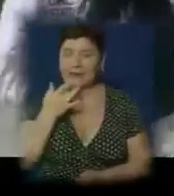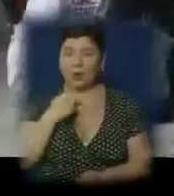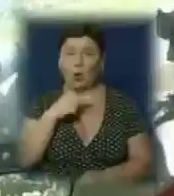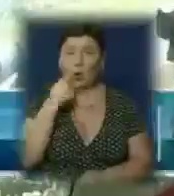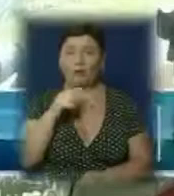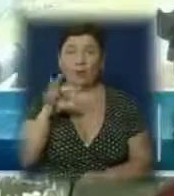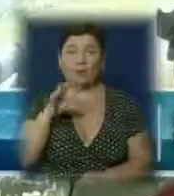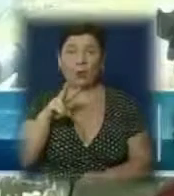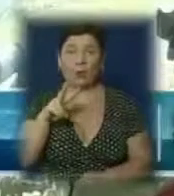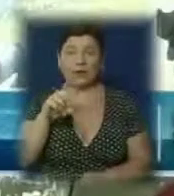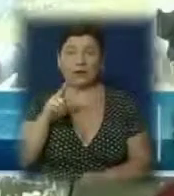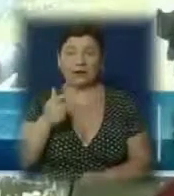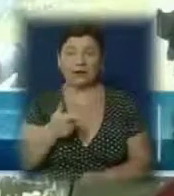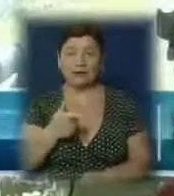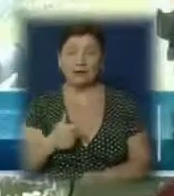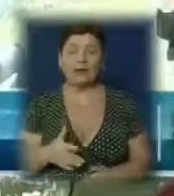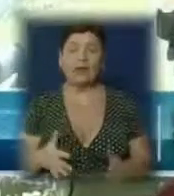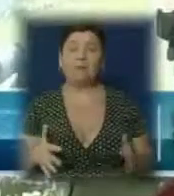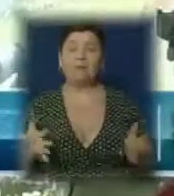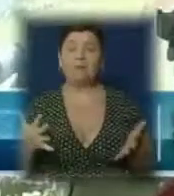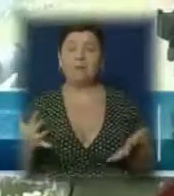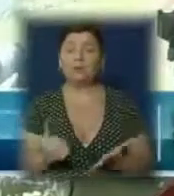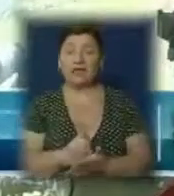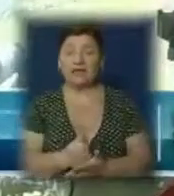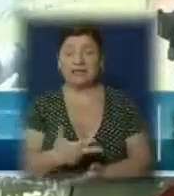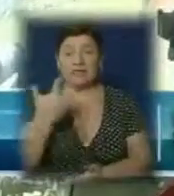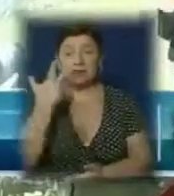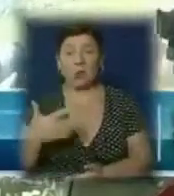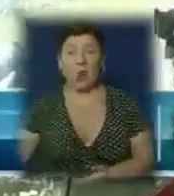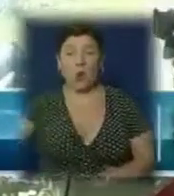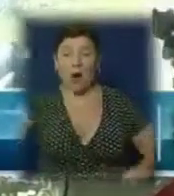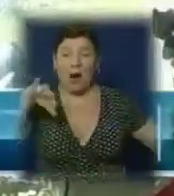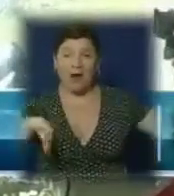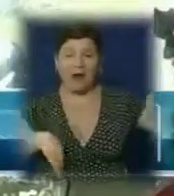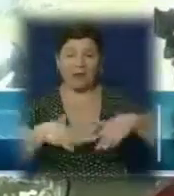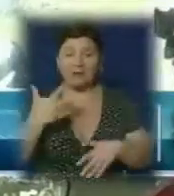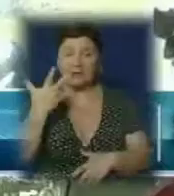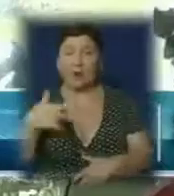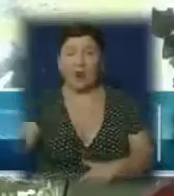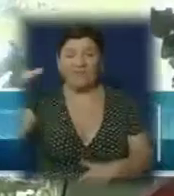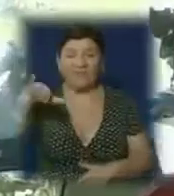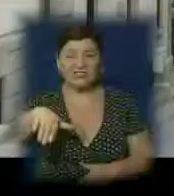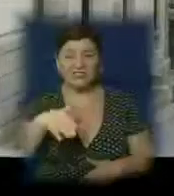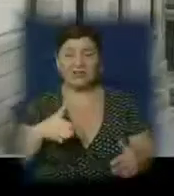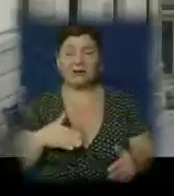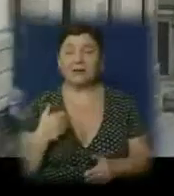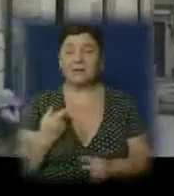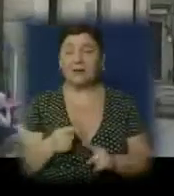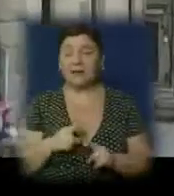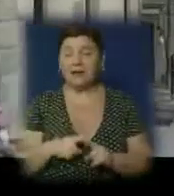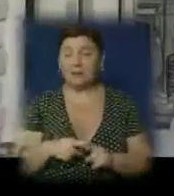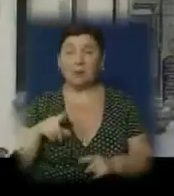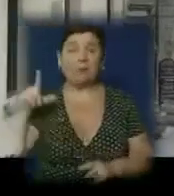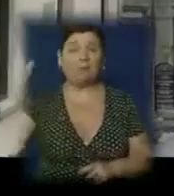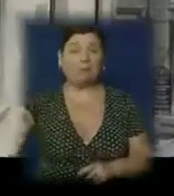Олег. Сама країна, виходить, на трех горах, на трех вершинах. При в